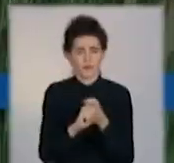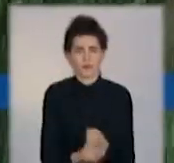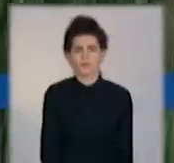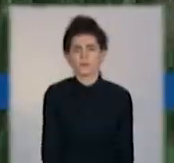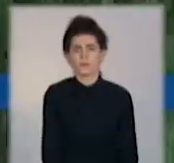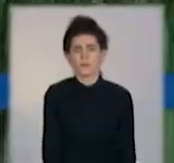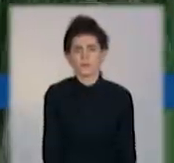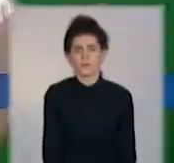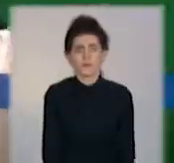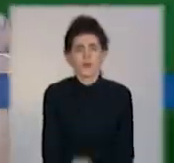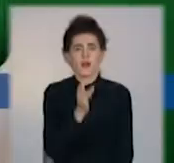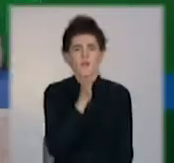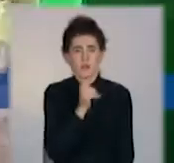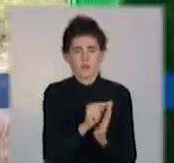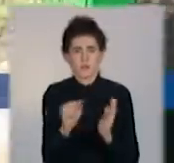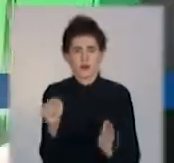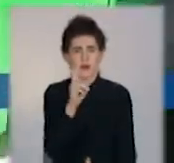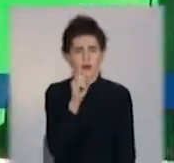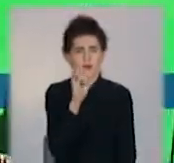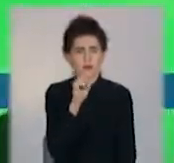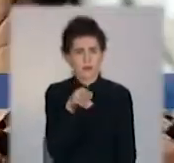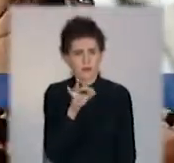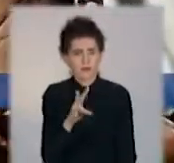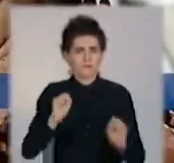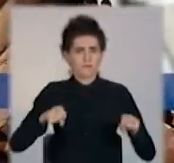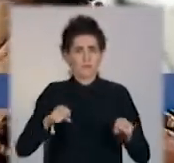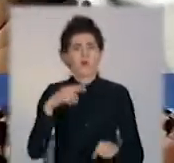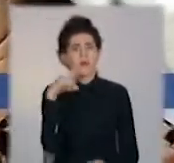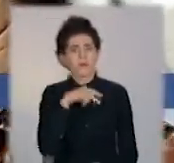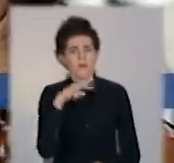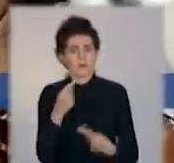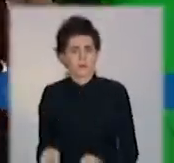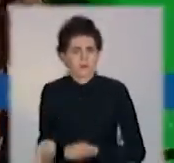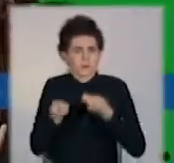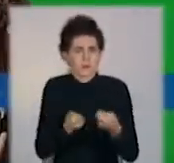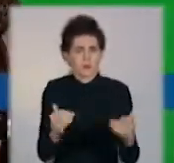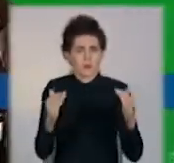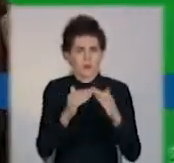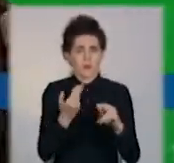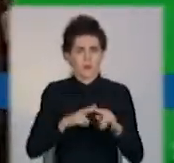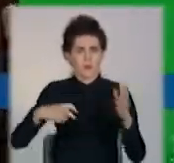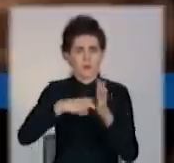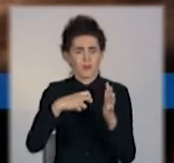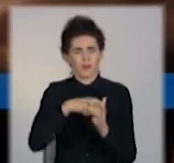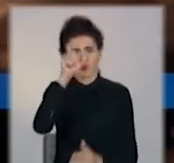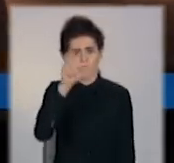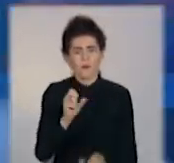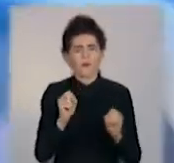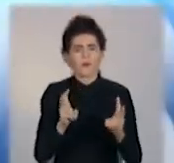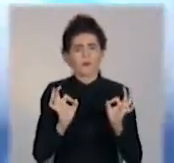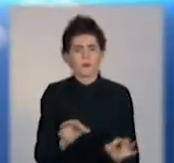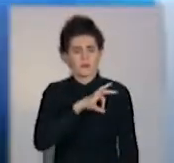В період карантину ліки додому може принести поштар. Як скористатися такою послугою?